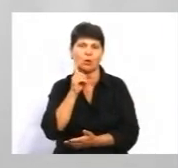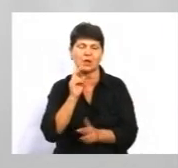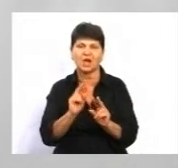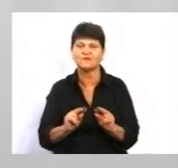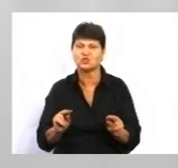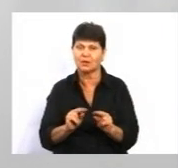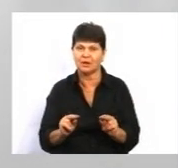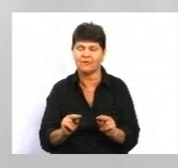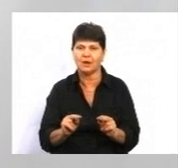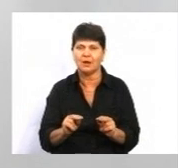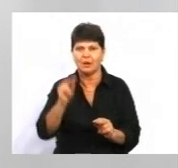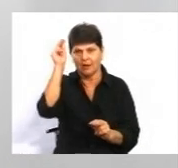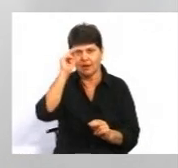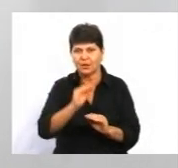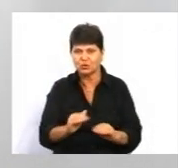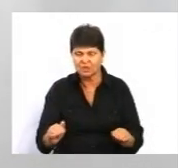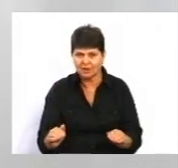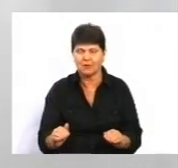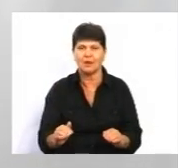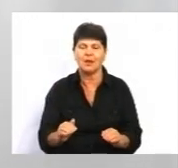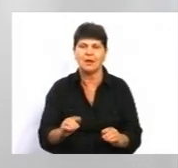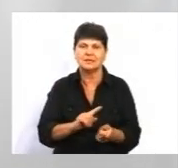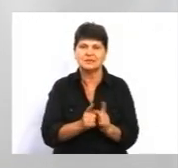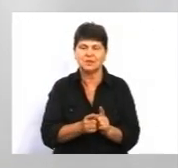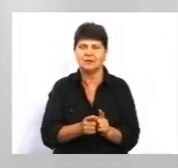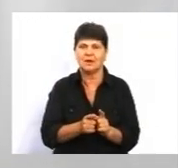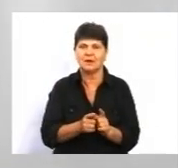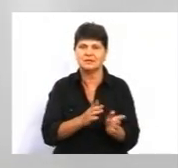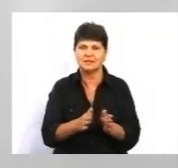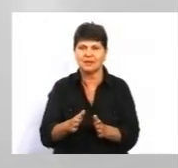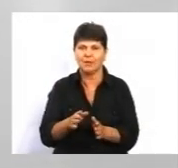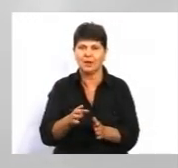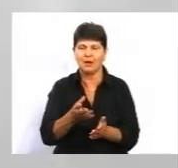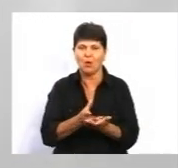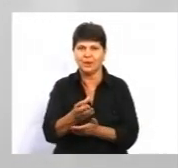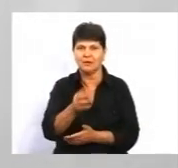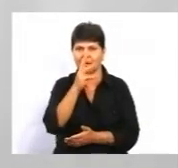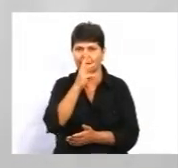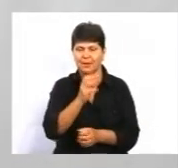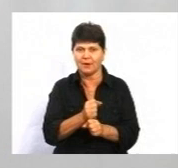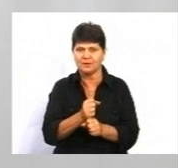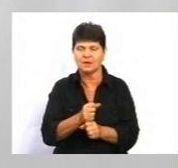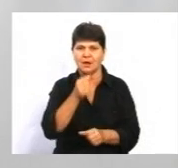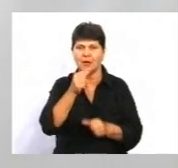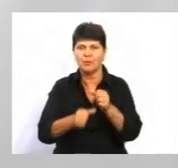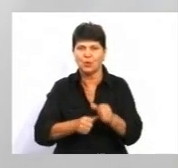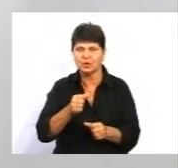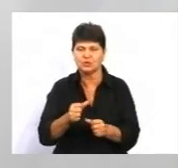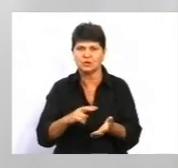і дошкільників. Зміна системи оплати праці передбачає порічний план впровадження з